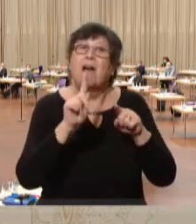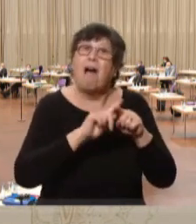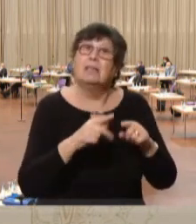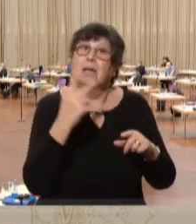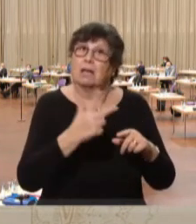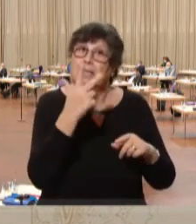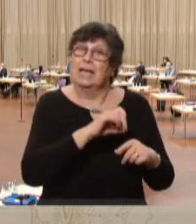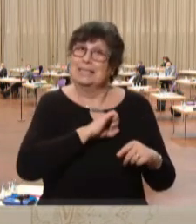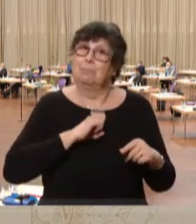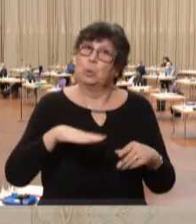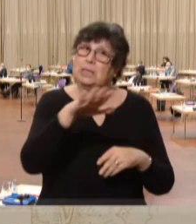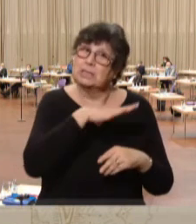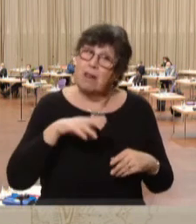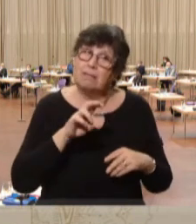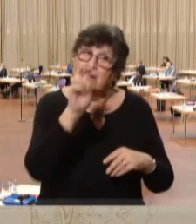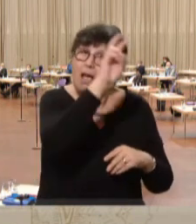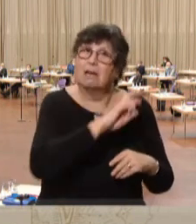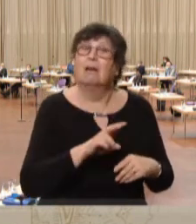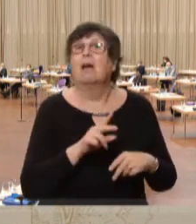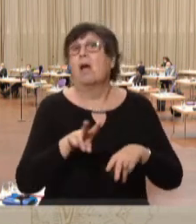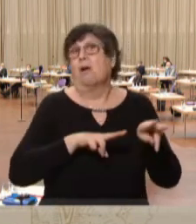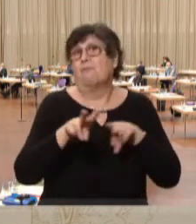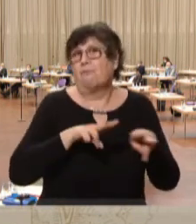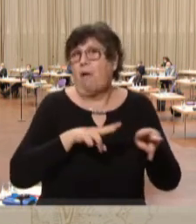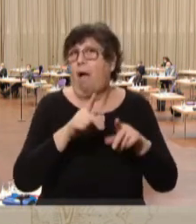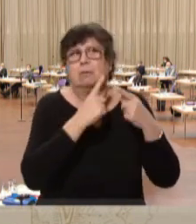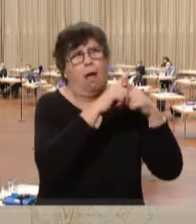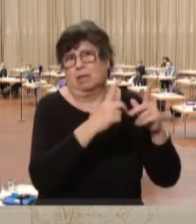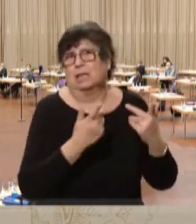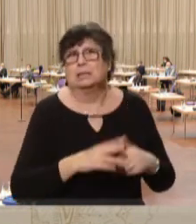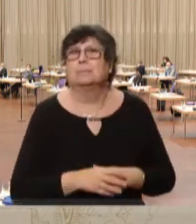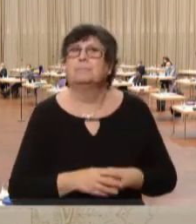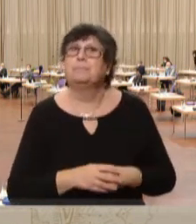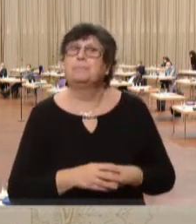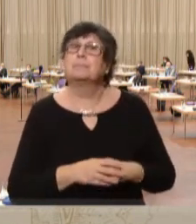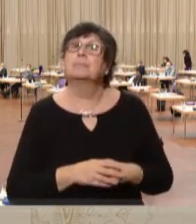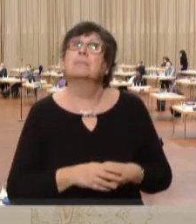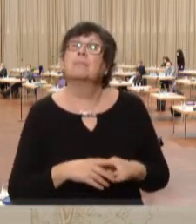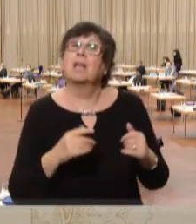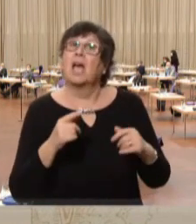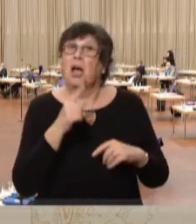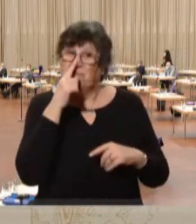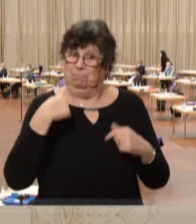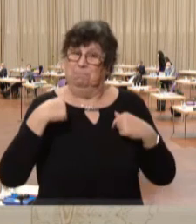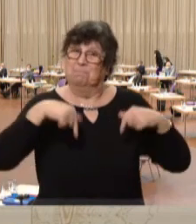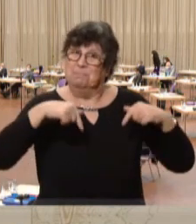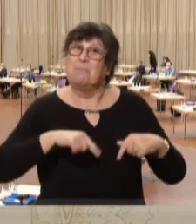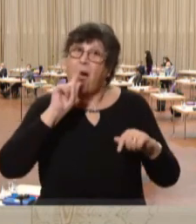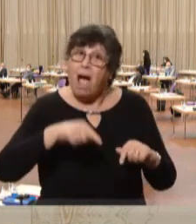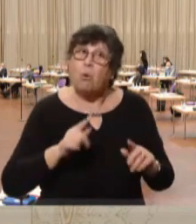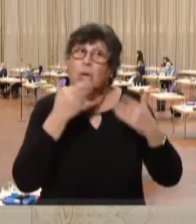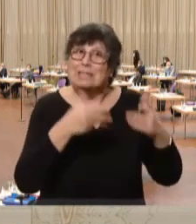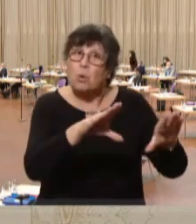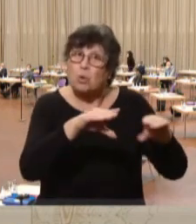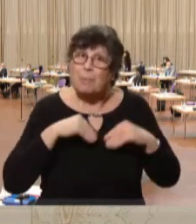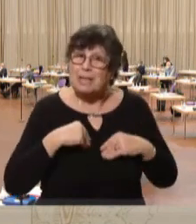Bundesländer wenden die Verfahren nach Harem Niemeyer oder Saint-Lagüren. Wäre das bei uns auch so, dann säße heute ein